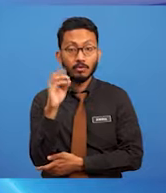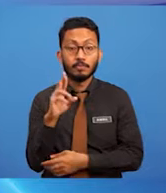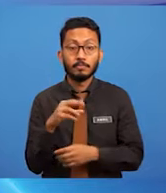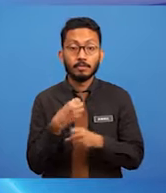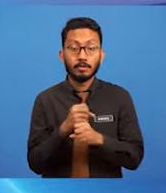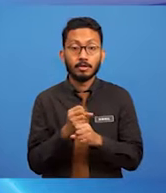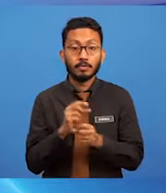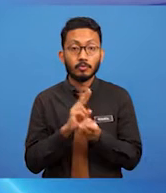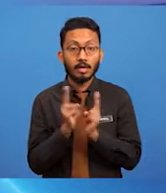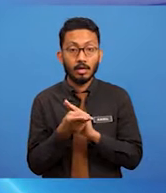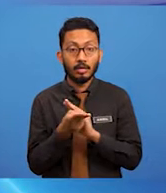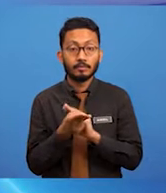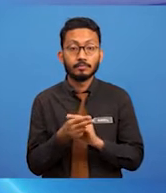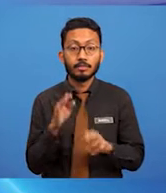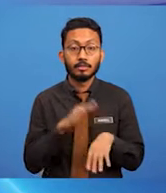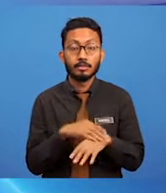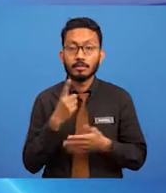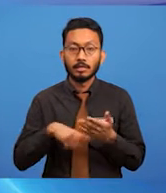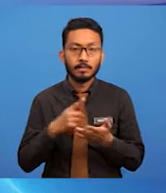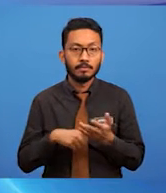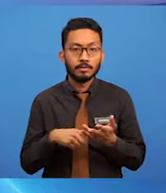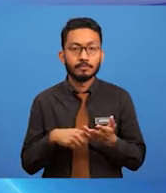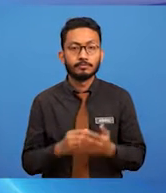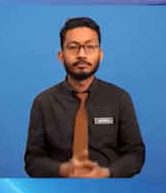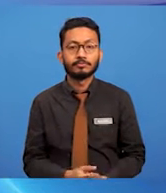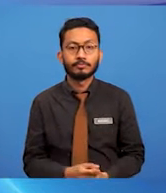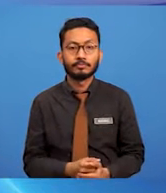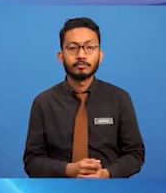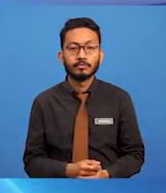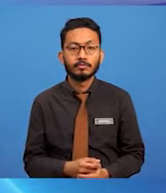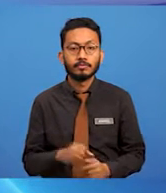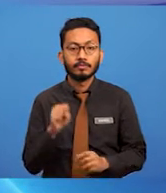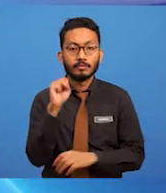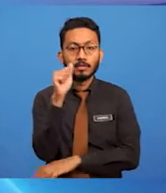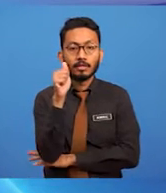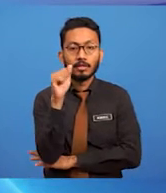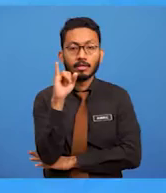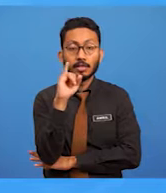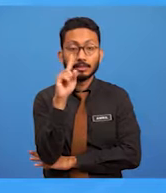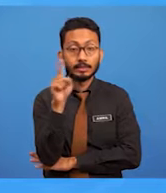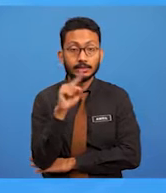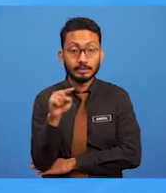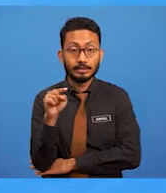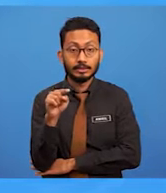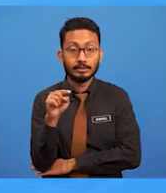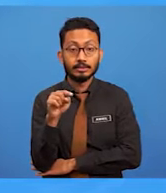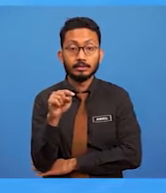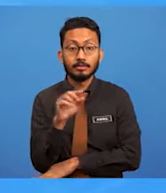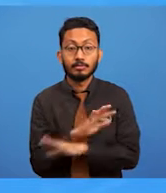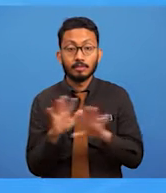saiz dan boleh dicetak pada mana-mana resolution tanpa